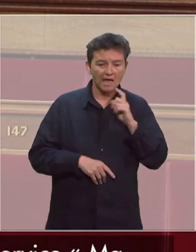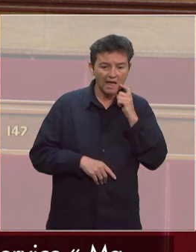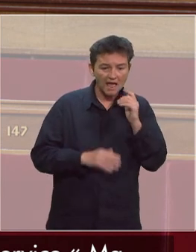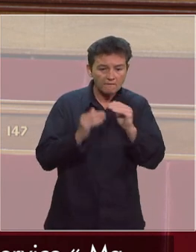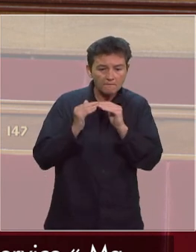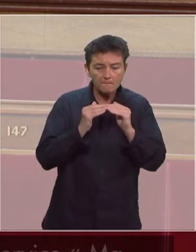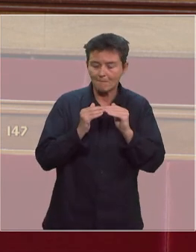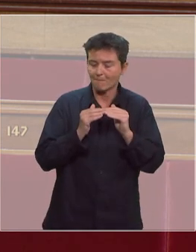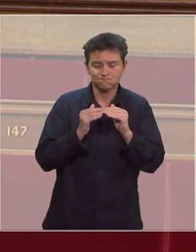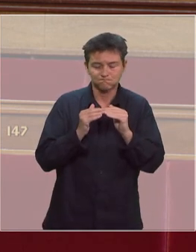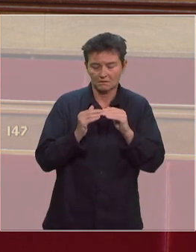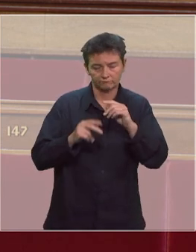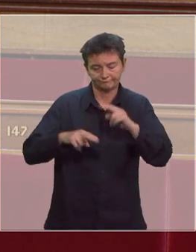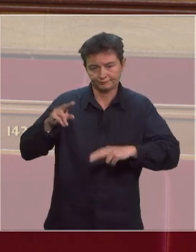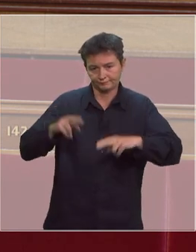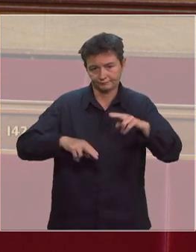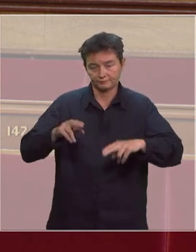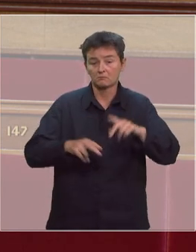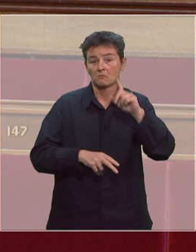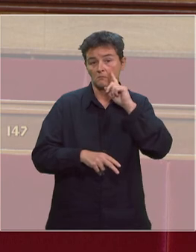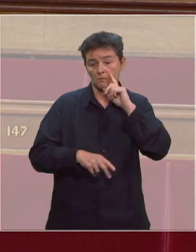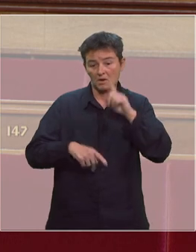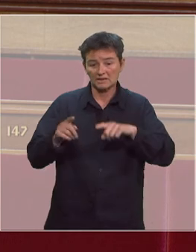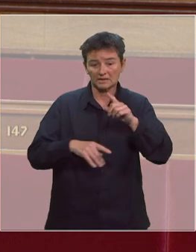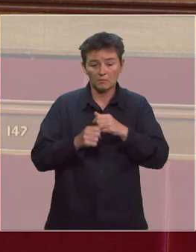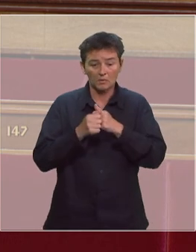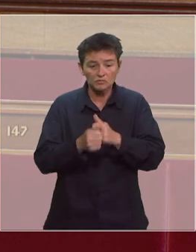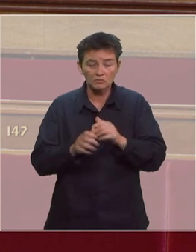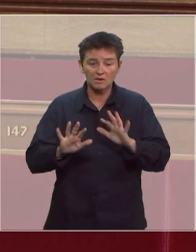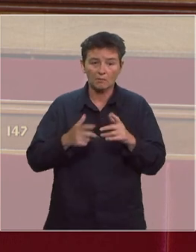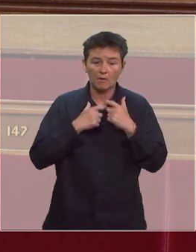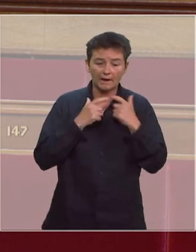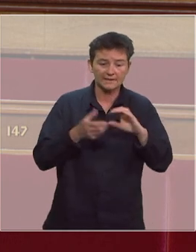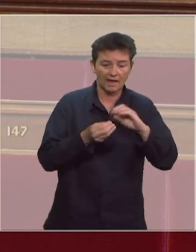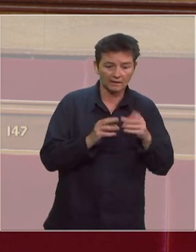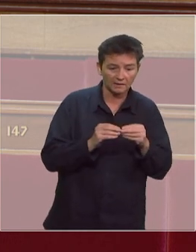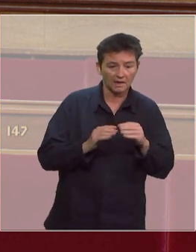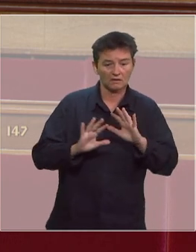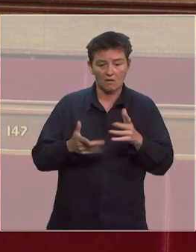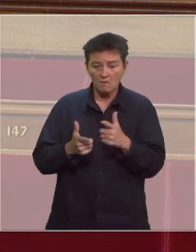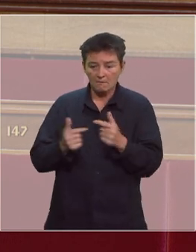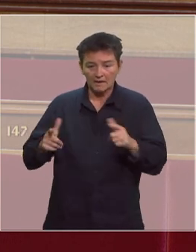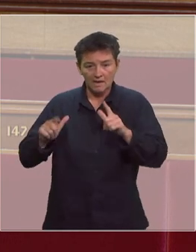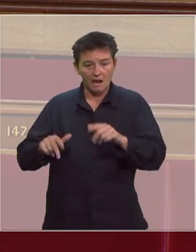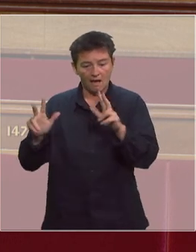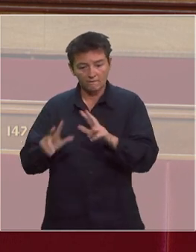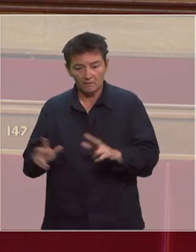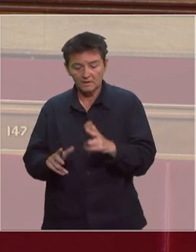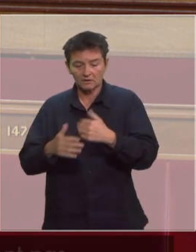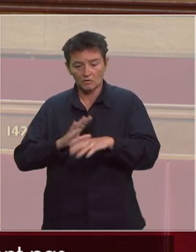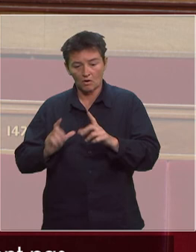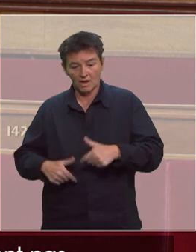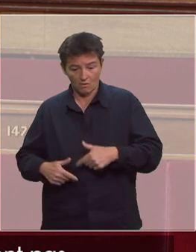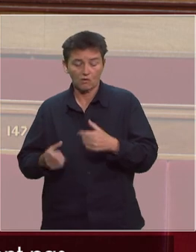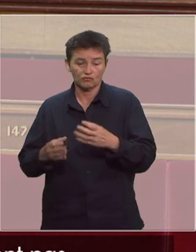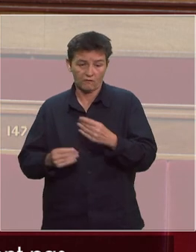est remise en cause de par les différences d'accès internet le manque de matériel informatique dans les écoles